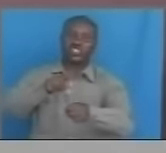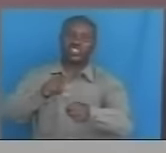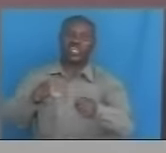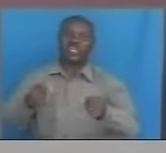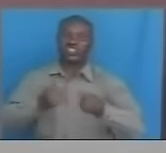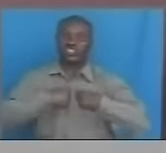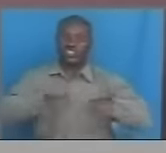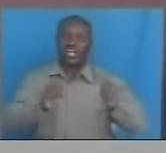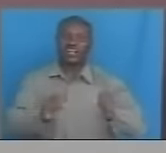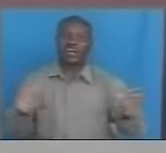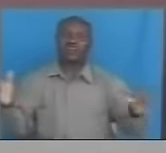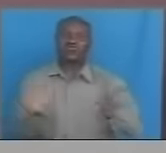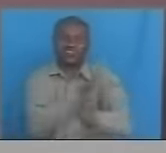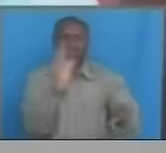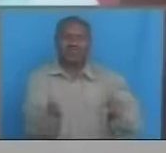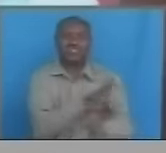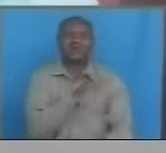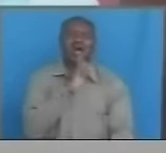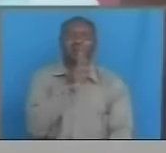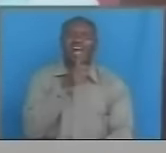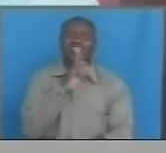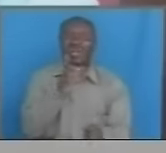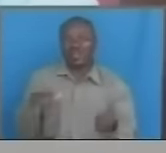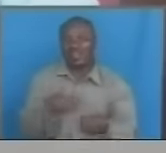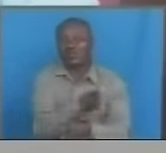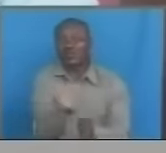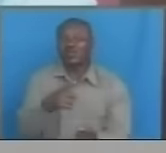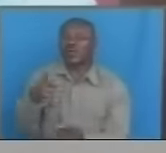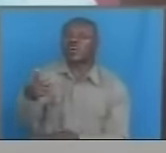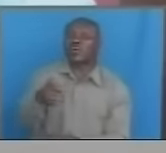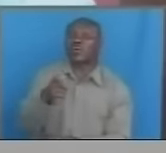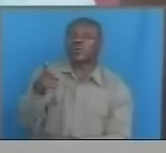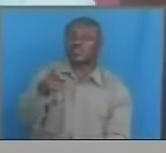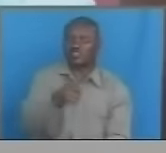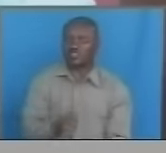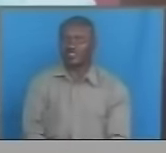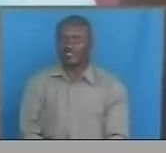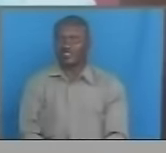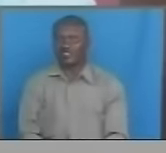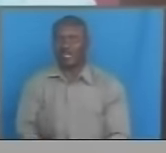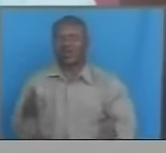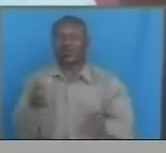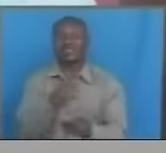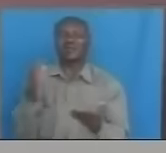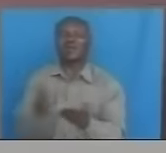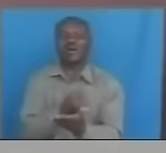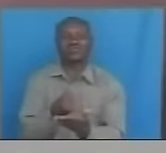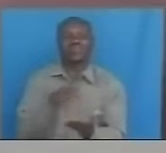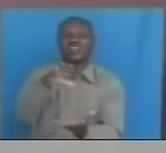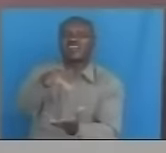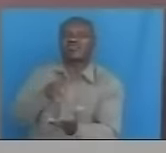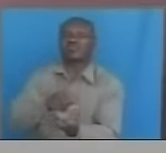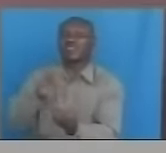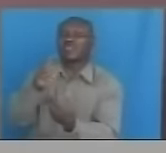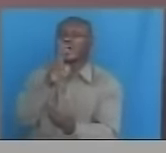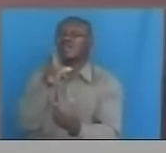Na kuweka mkazo zaidi katika ukusanyaji wa mapatu ya sio ya kodi Na yale ya na ukusanyo na halma